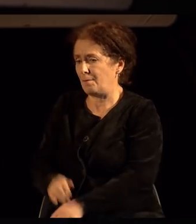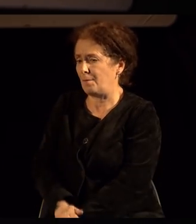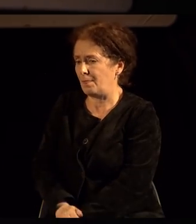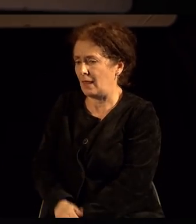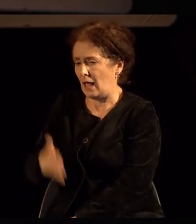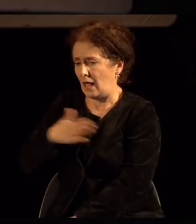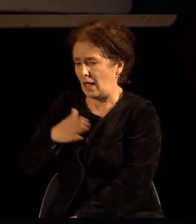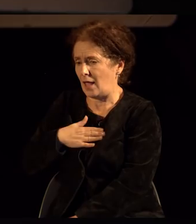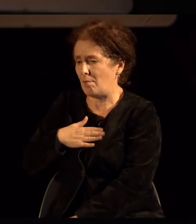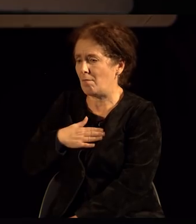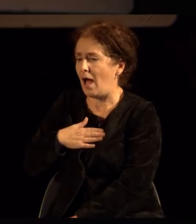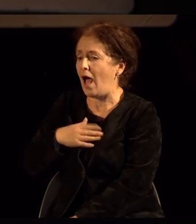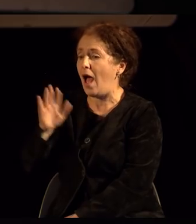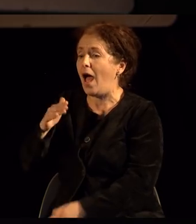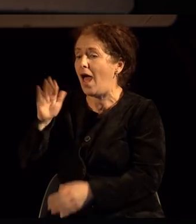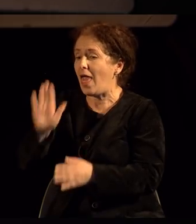има нешто и у фацата